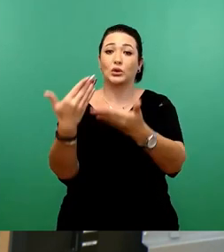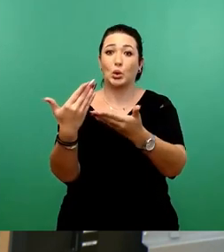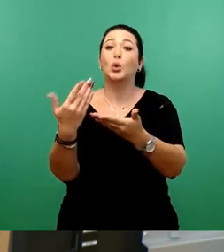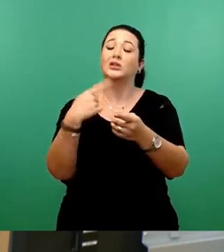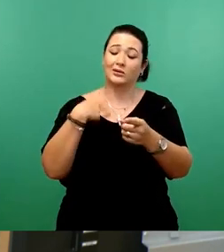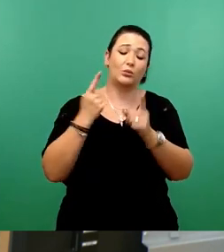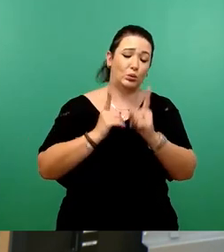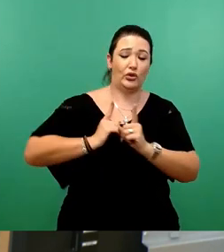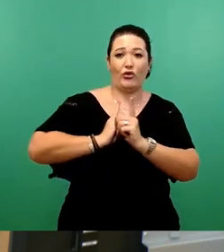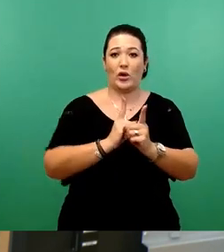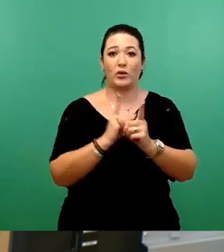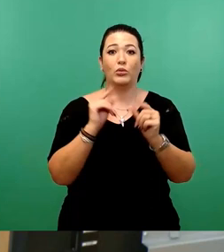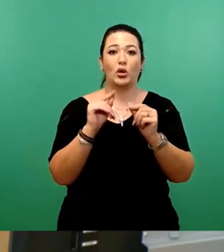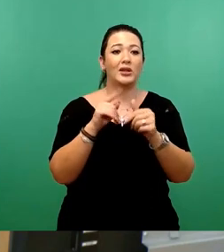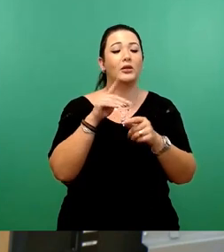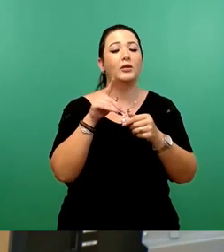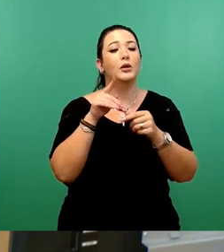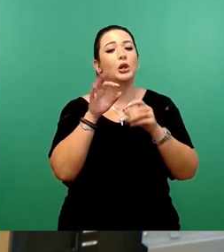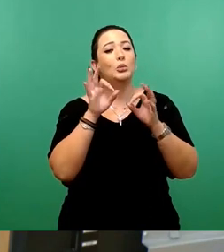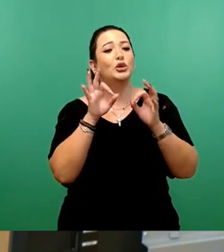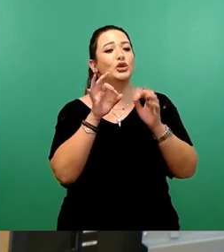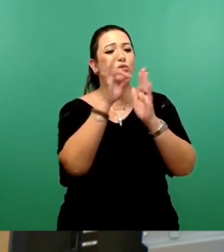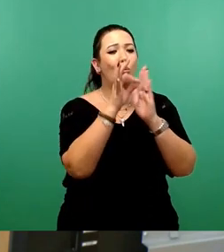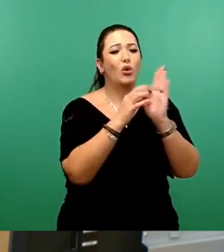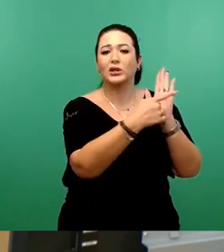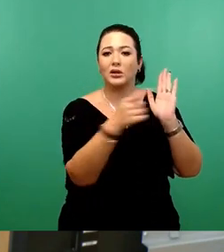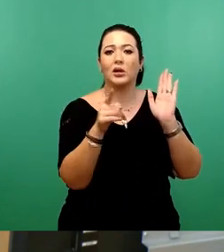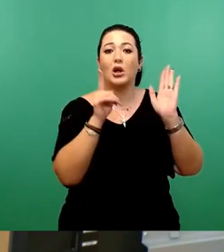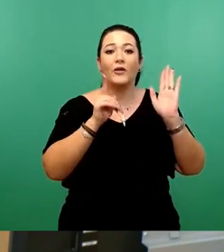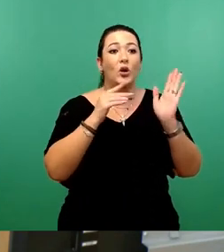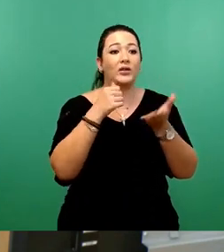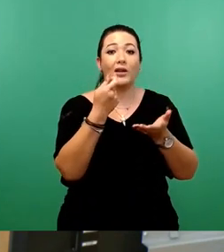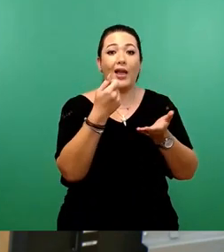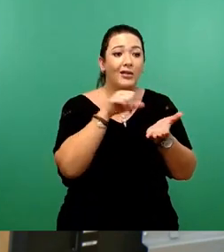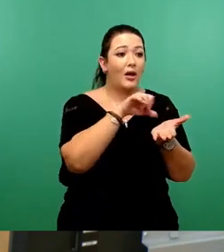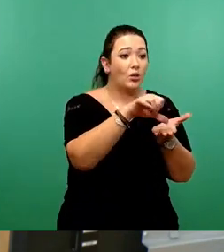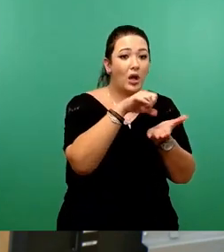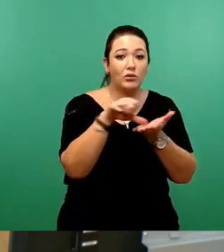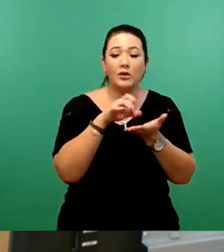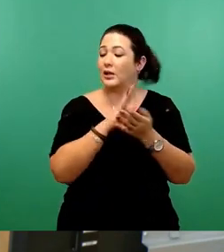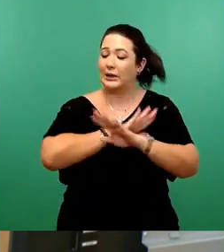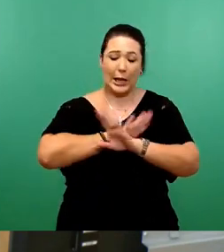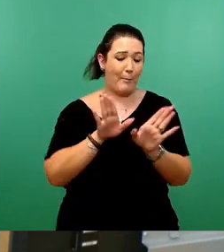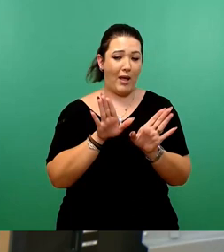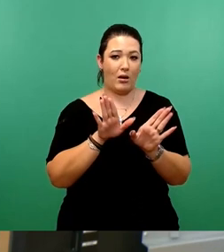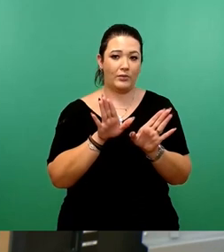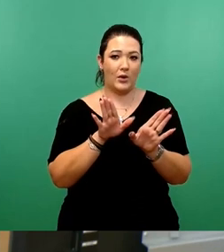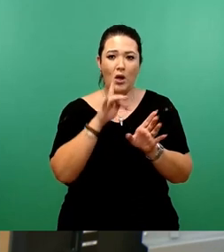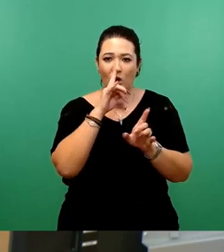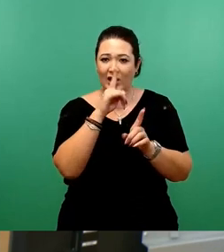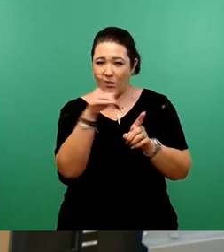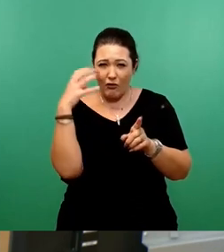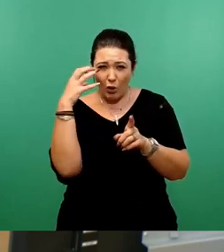mehr Geld ausgeben. Das ist eine Haushaltssperre. Wenn man sich das jetzt mal übertragen auf seinen eigenen Haushalt, da kann man sich das besser vorstellen.